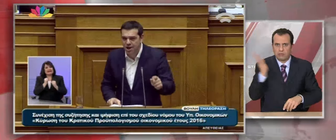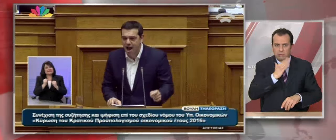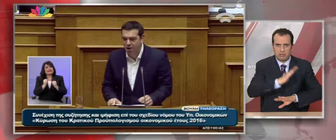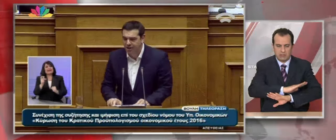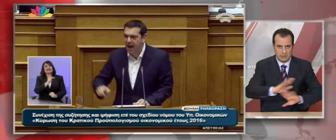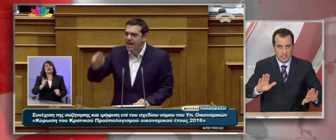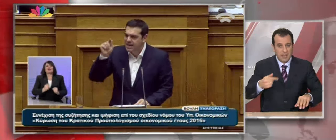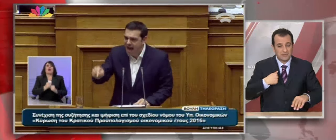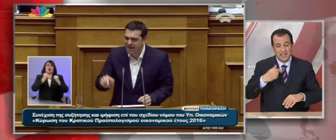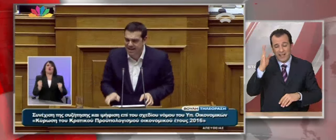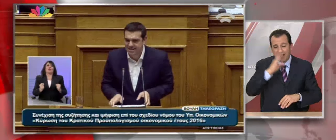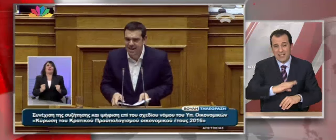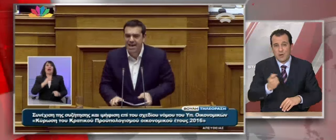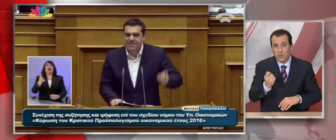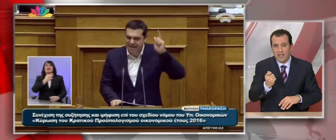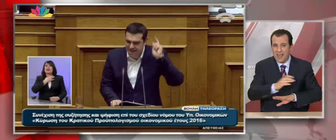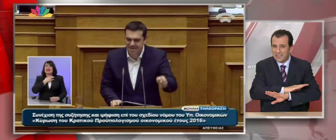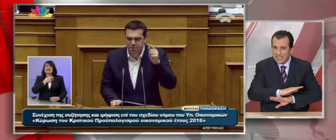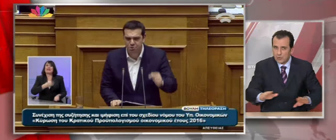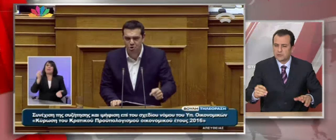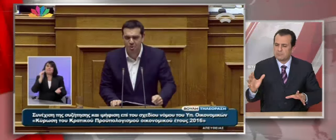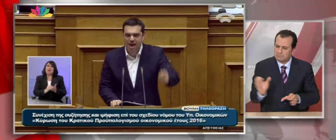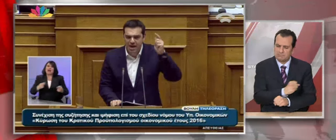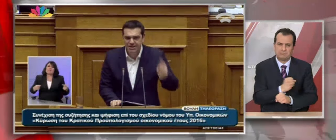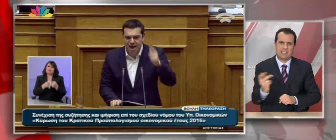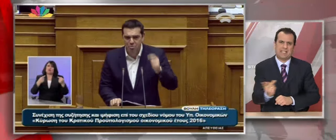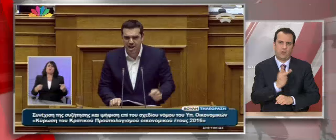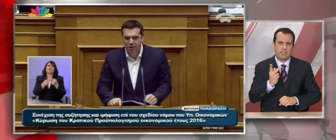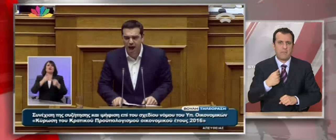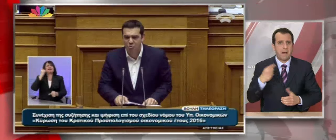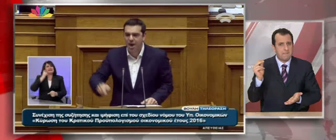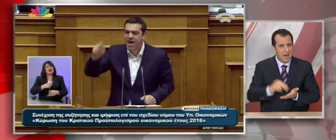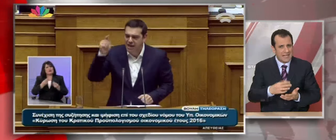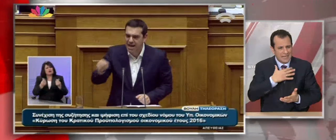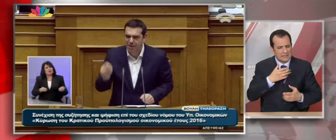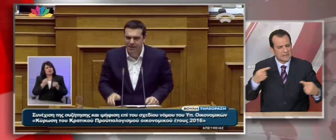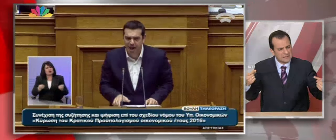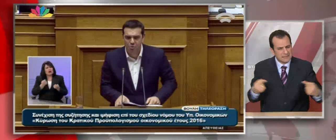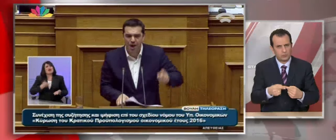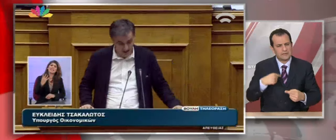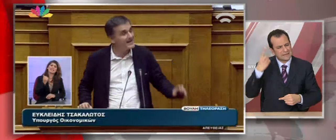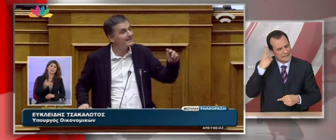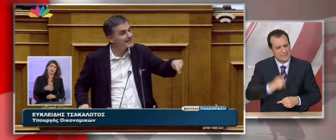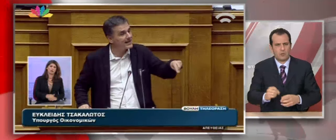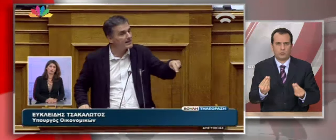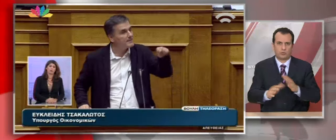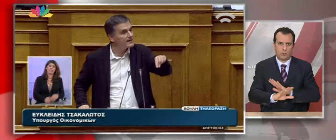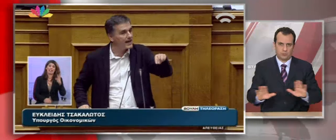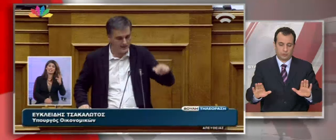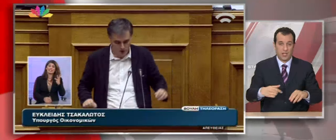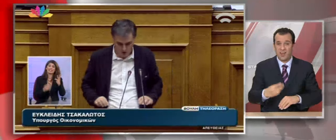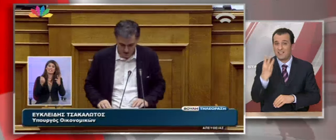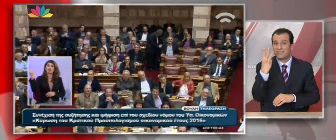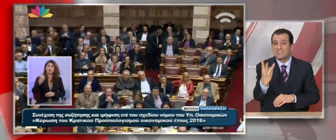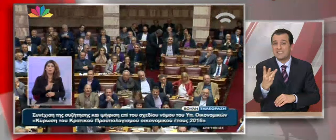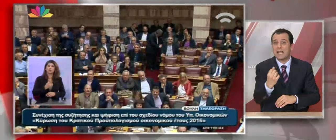κοινωνία όρθια και αν χρειαστεί θα ξανασυγκρουστούμε. Ξέρουμε να το κάνουμε και να πετυχαίνουμε. Είναι τρεις αριθμοί και